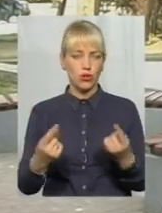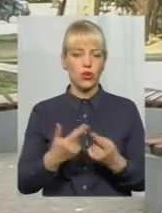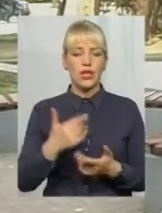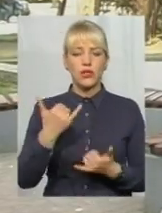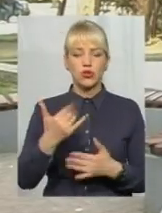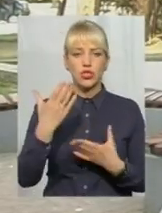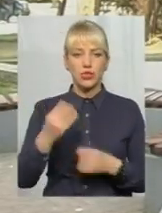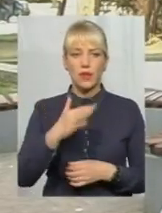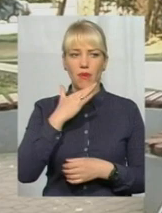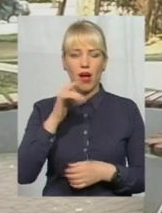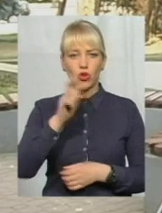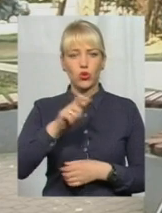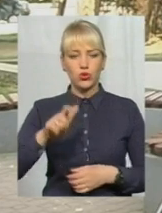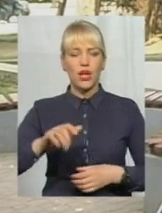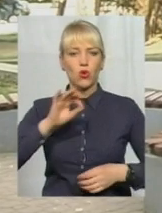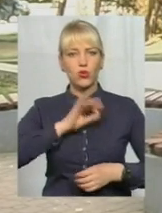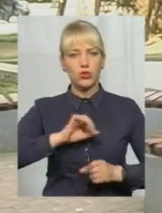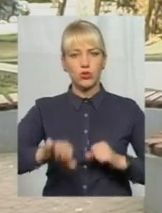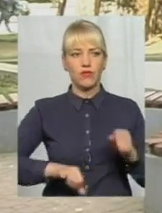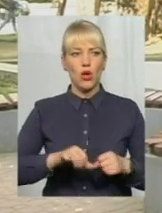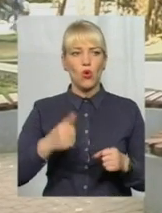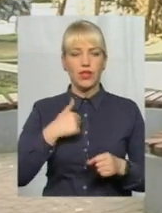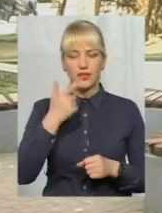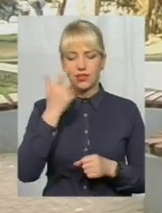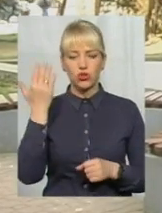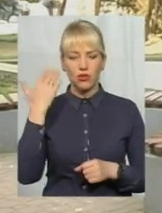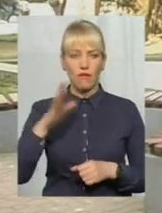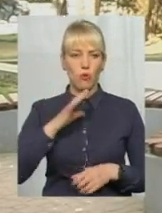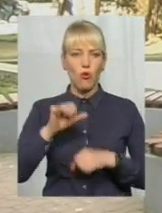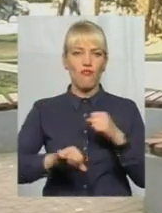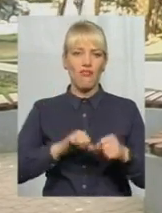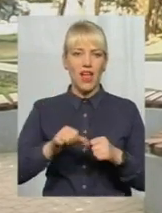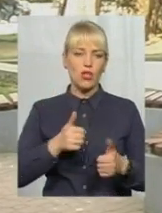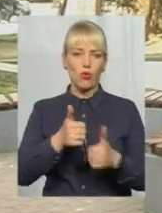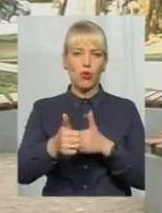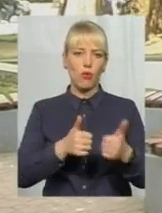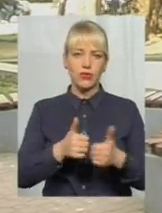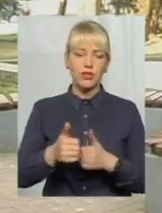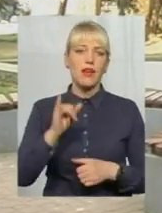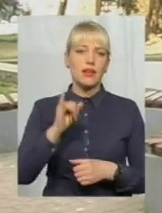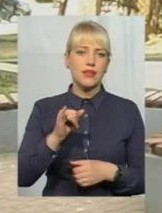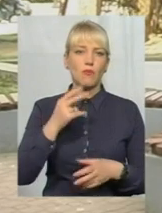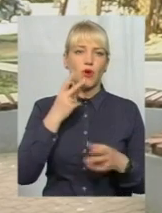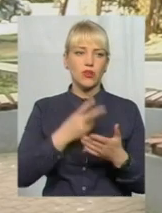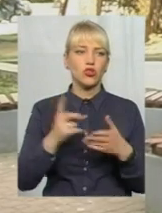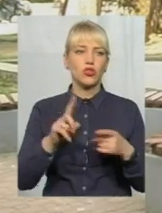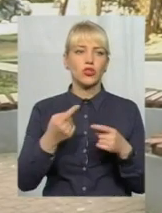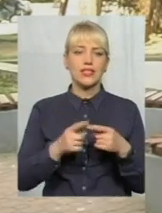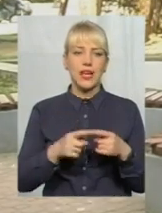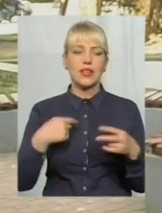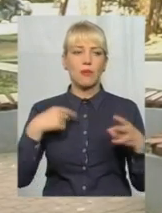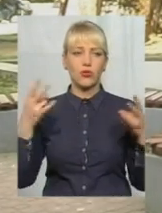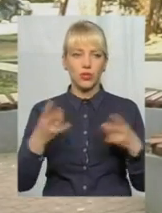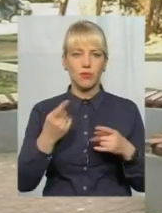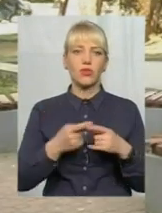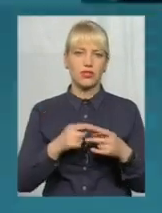користуються велосипедем. Тобто нещодавно у нас був велопробіг і досить велика кількість учасників показує те, що це нам потрібно і нашому місту це